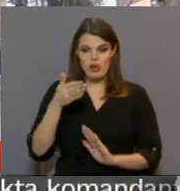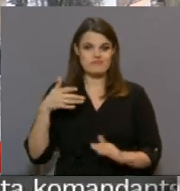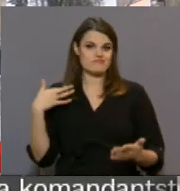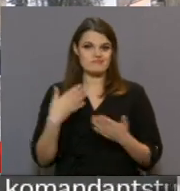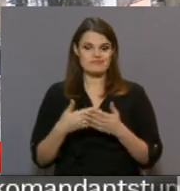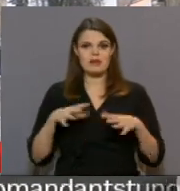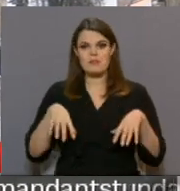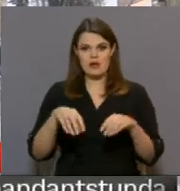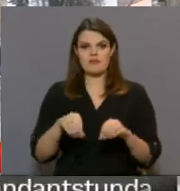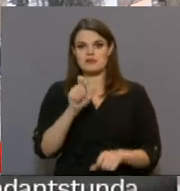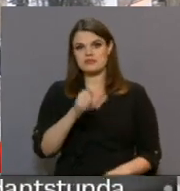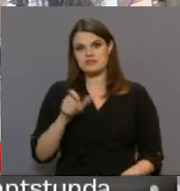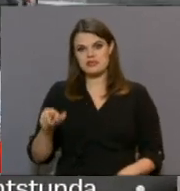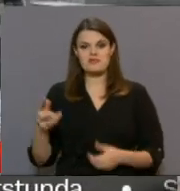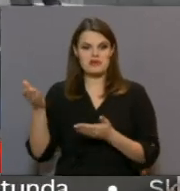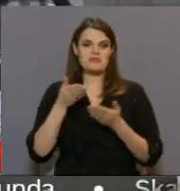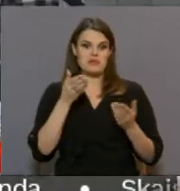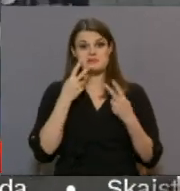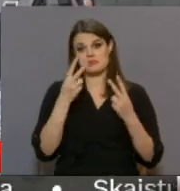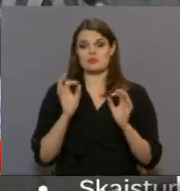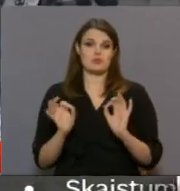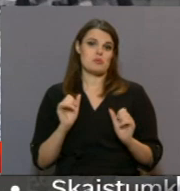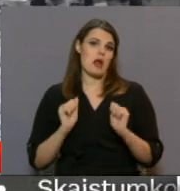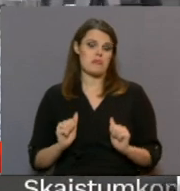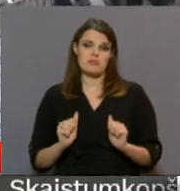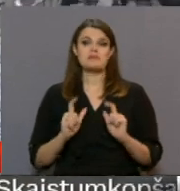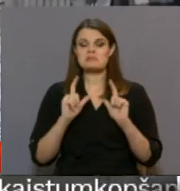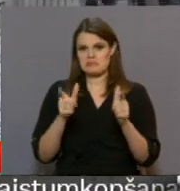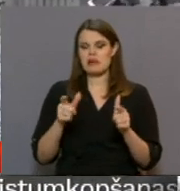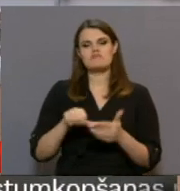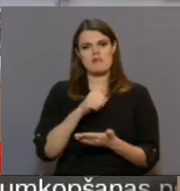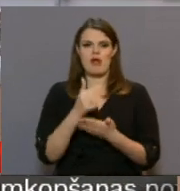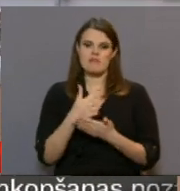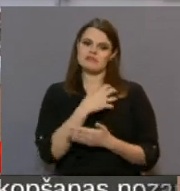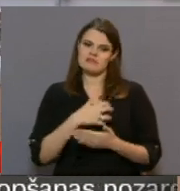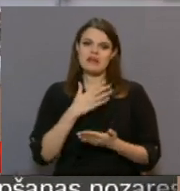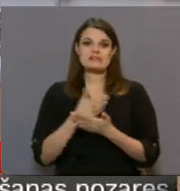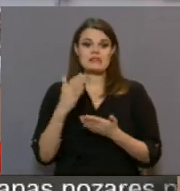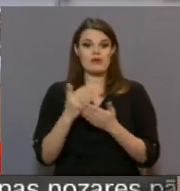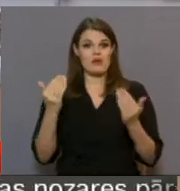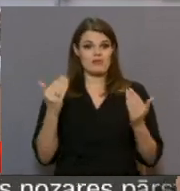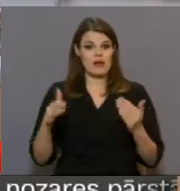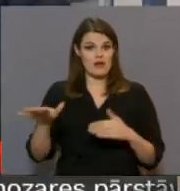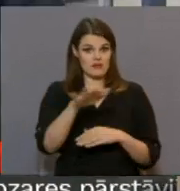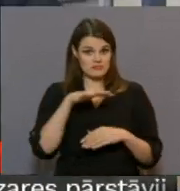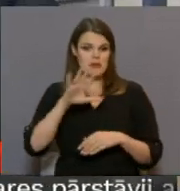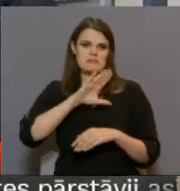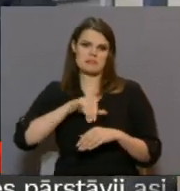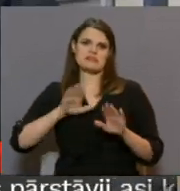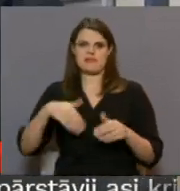Līdz šim paveikto, iedzīvotāji un viesi vērtē apmierinoši. Piekrīt, ka prioritāri jāskartoja viesošā infrastruktūrā.